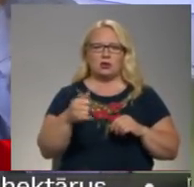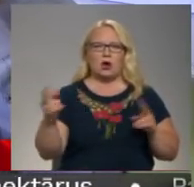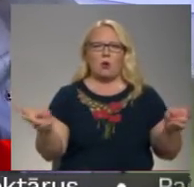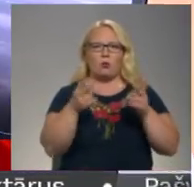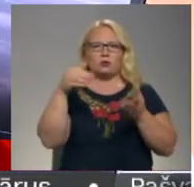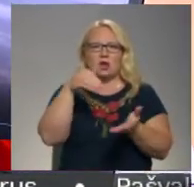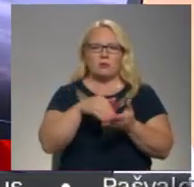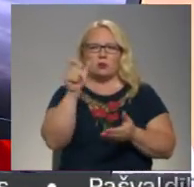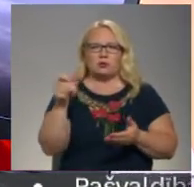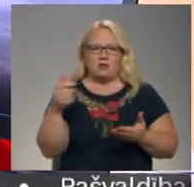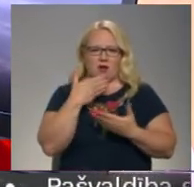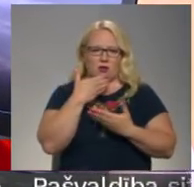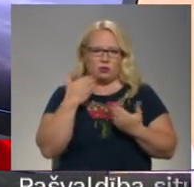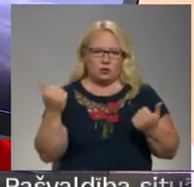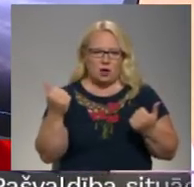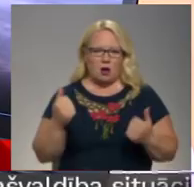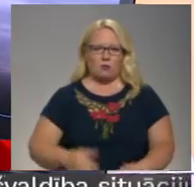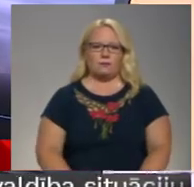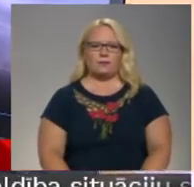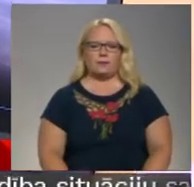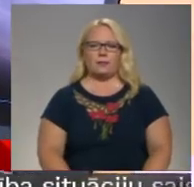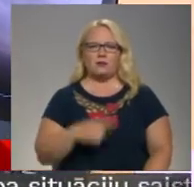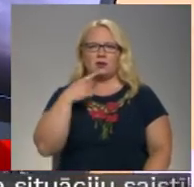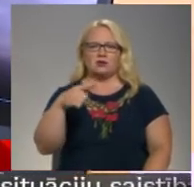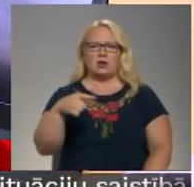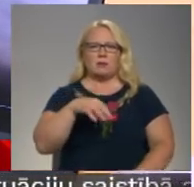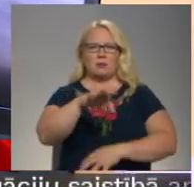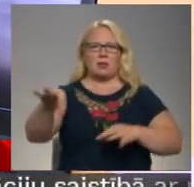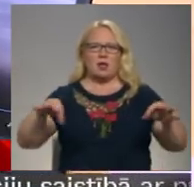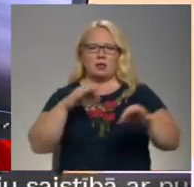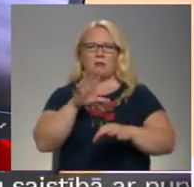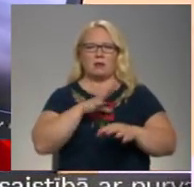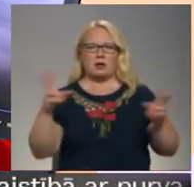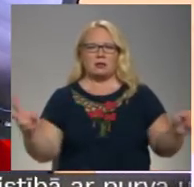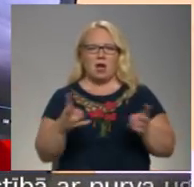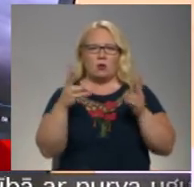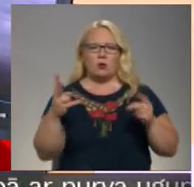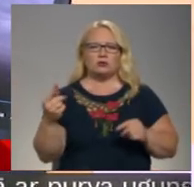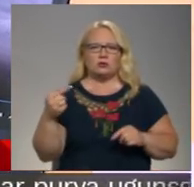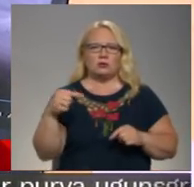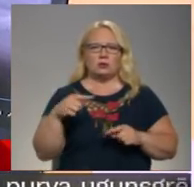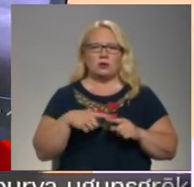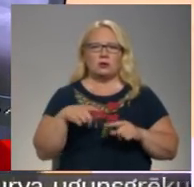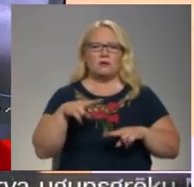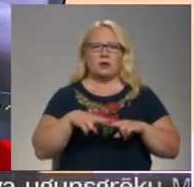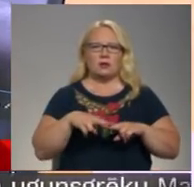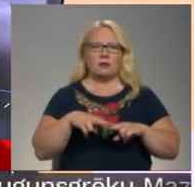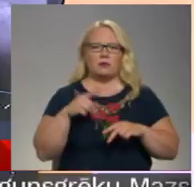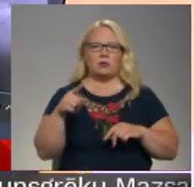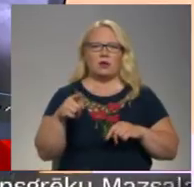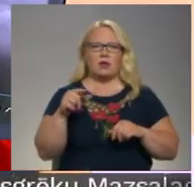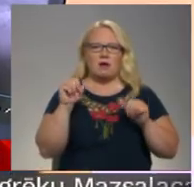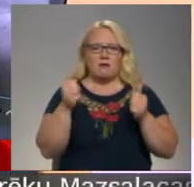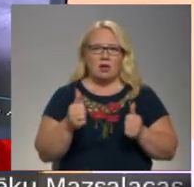cilvēki ir ārā. Šī platībā var bija tā debošā platībā, ko mēs novērojām vakar ierodoties notikamo vietā. Viņa degā arī